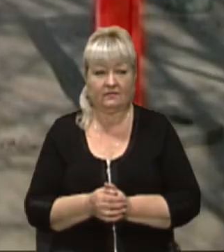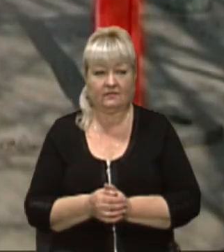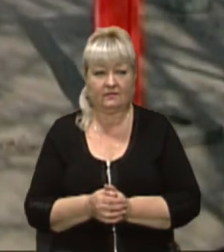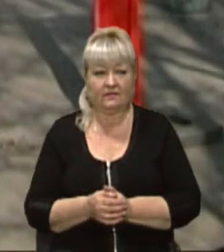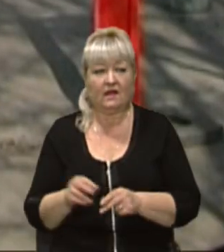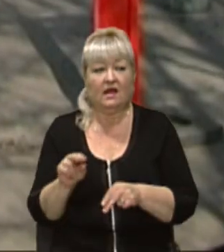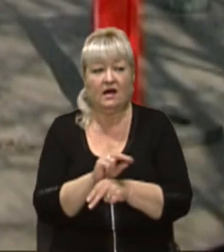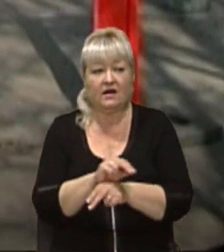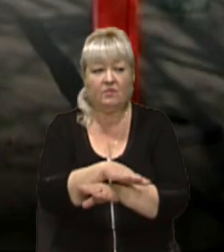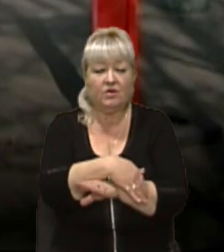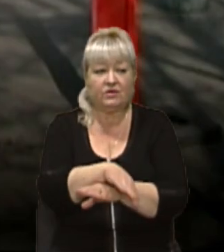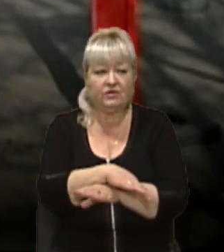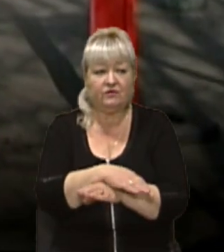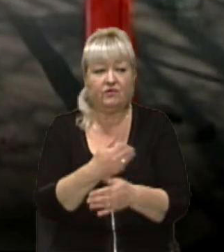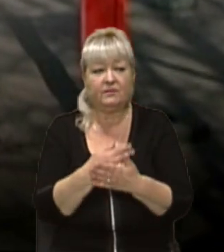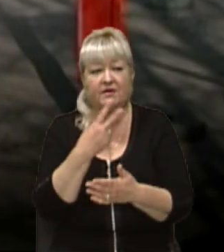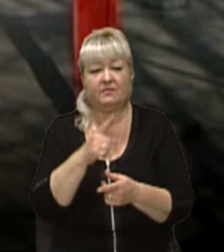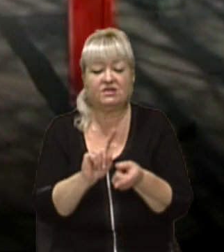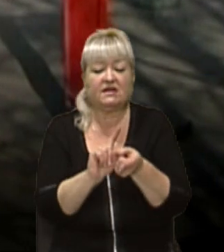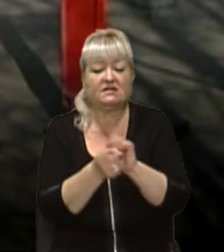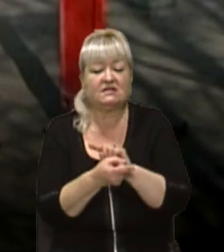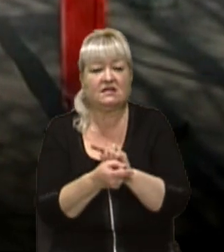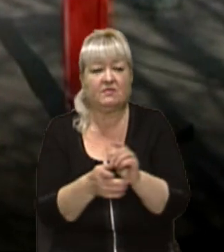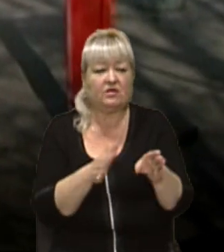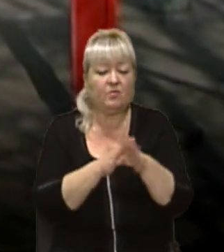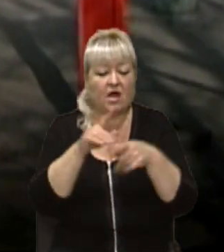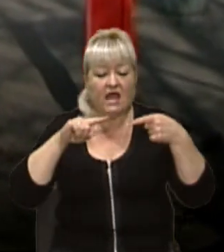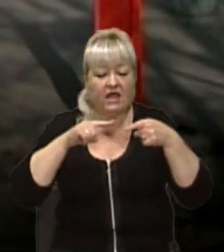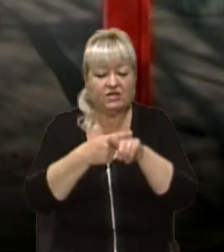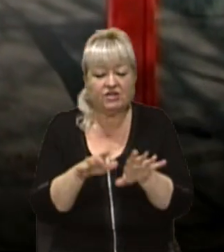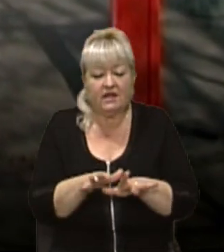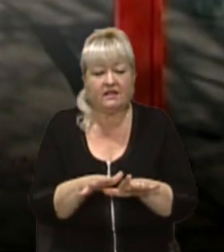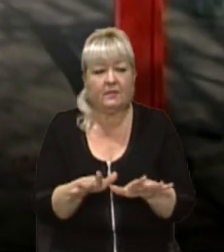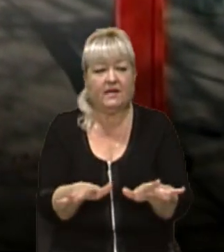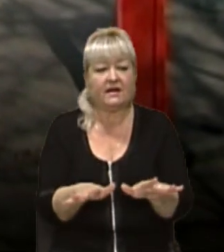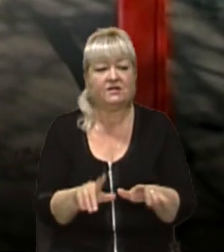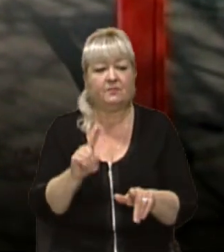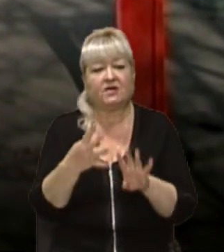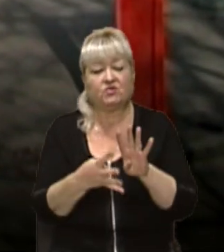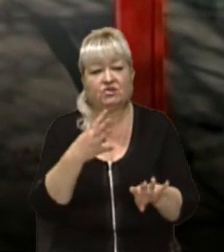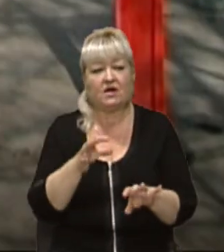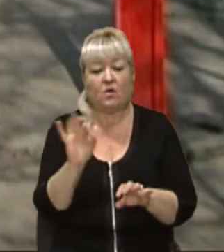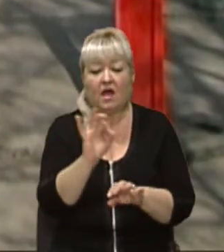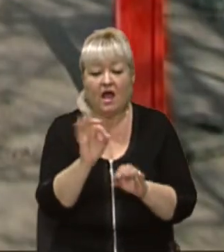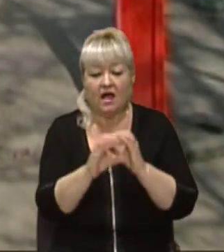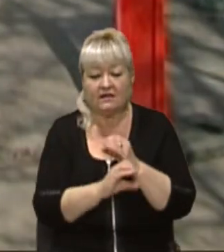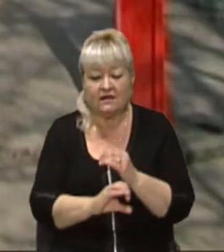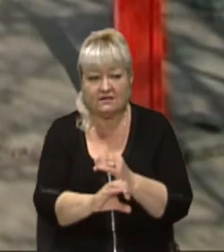Ремонт вулиці передбачає повністю заміну діючих інженерних мереж. Це в першу чергу каналізації,